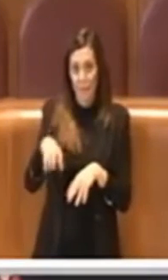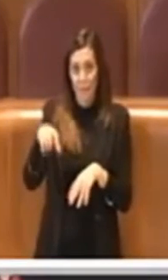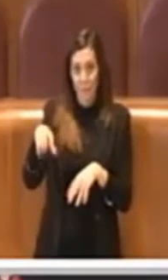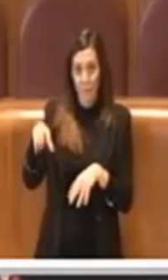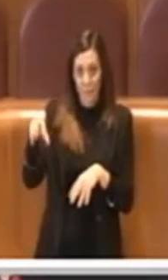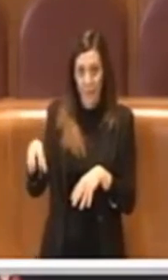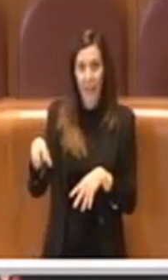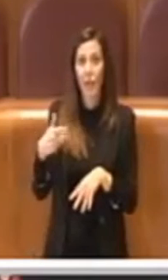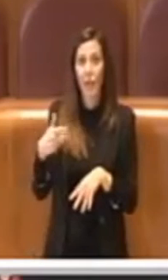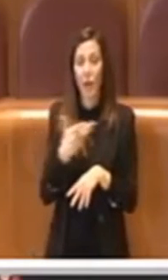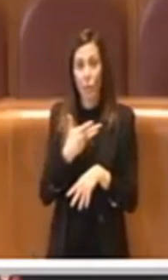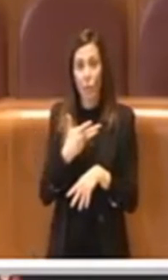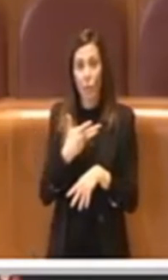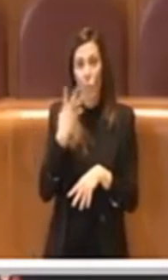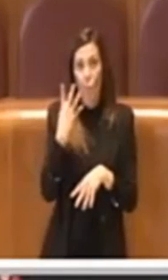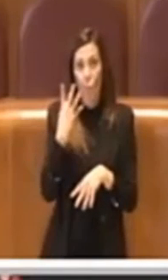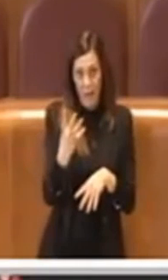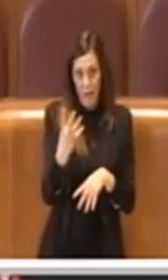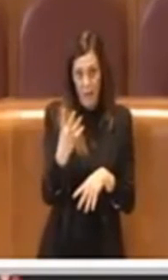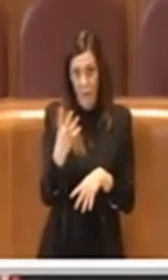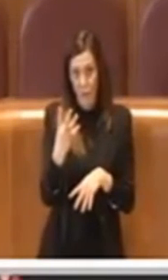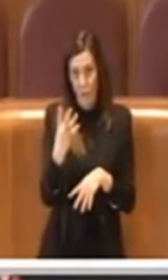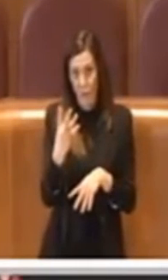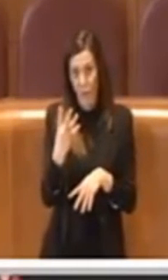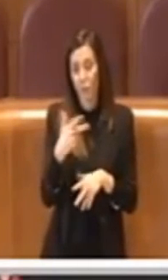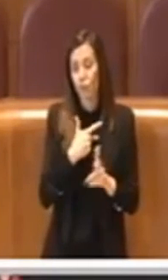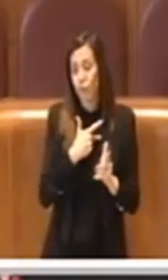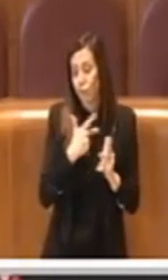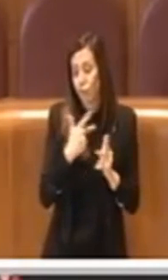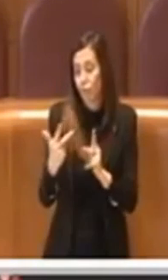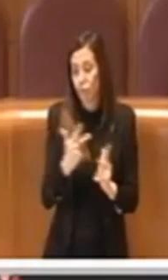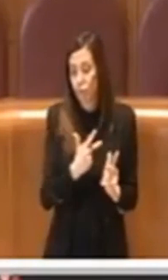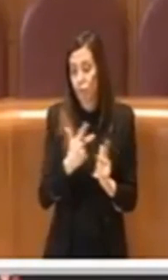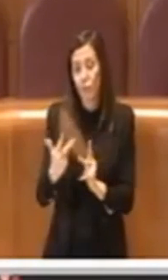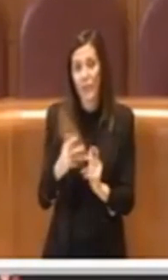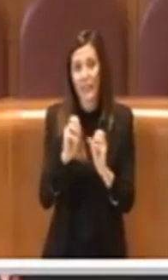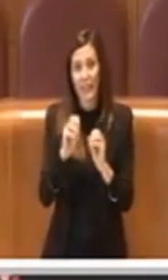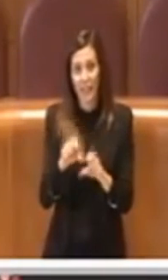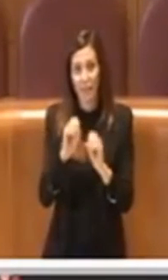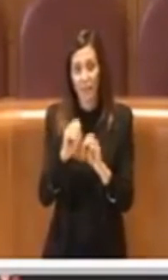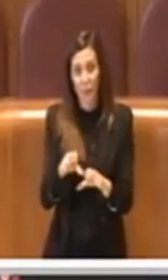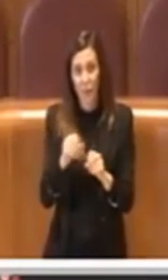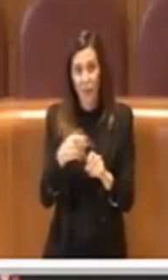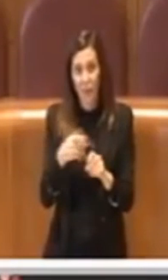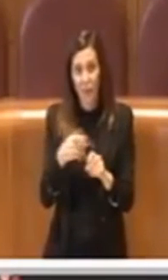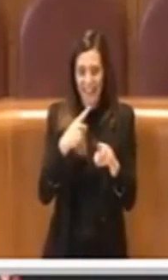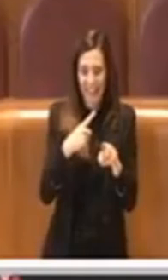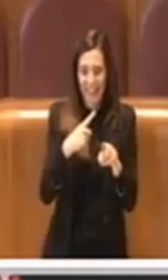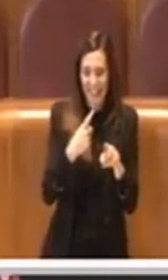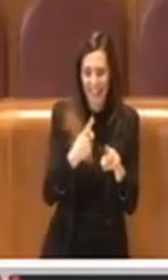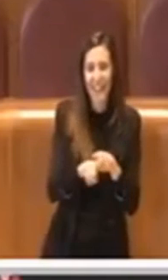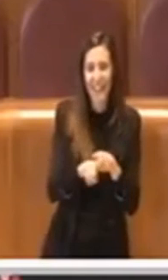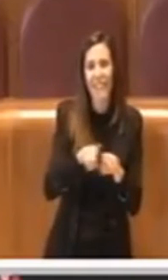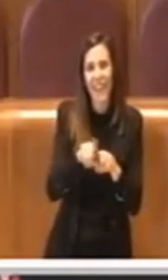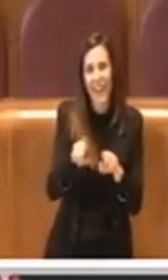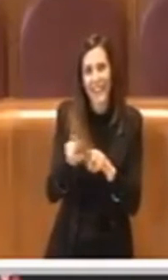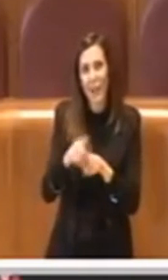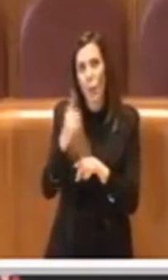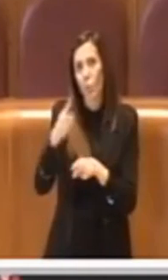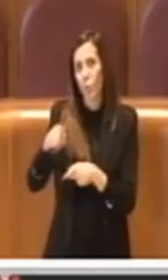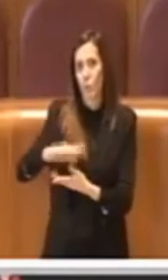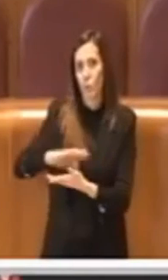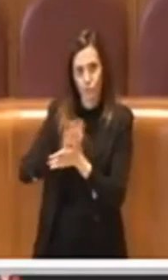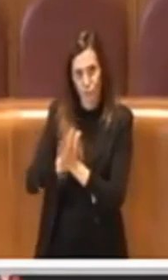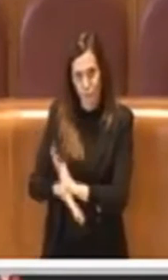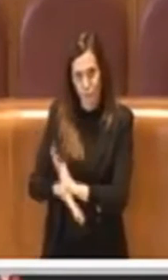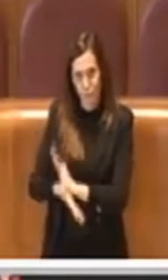avevamo quattro impianti dove portavamo tutti i rifiuti indifferenziati di Roma, uno è andato discrutto